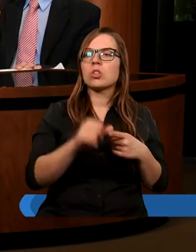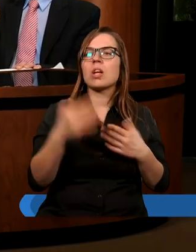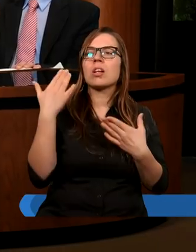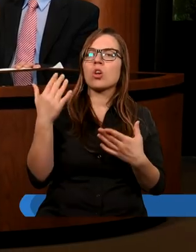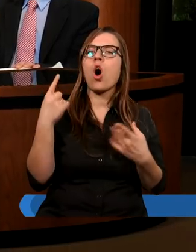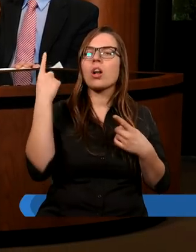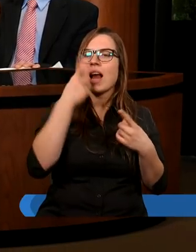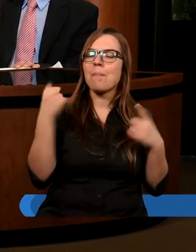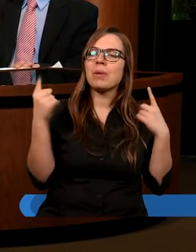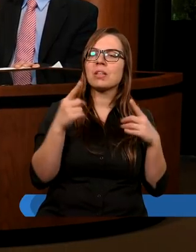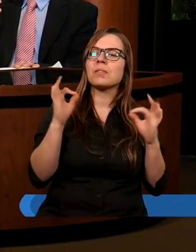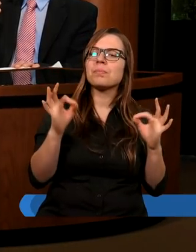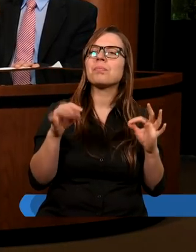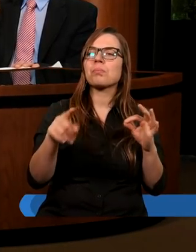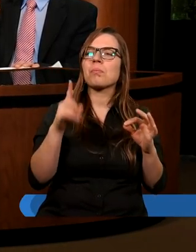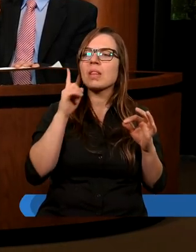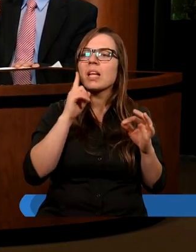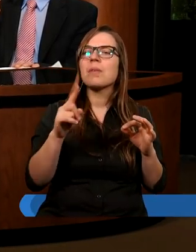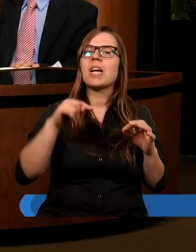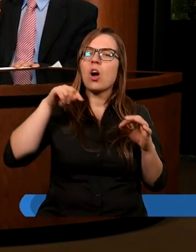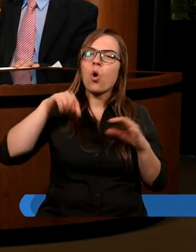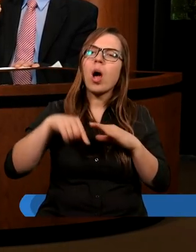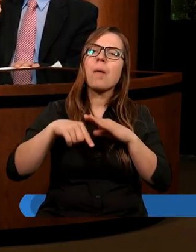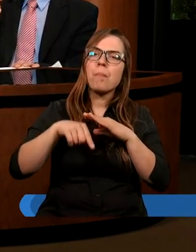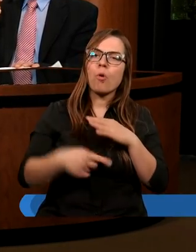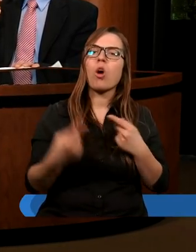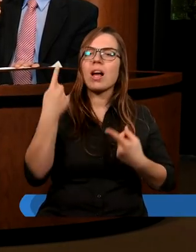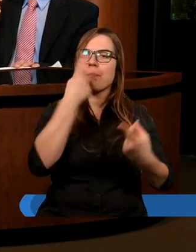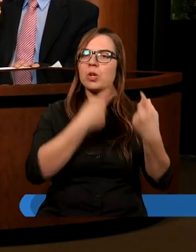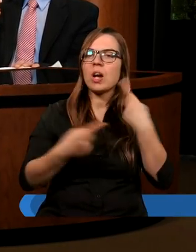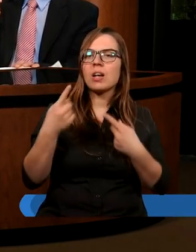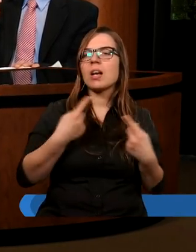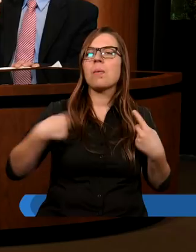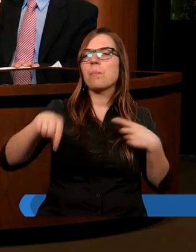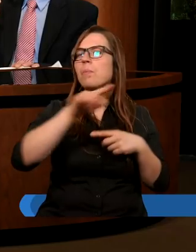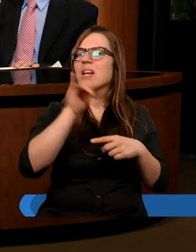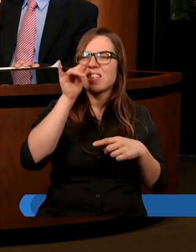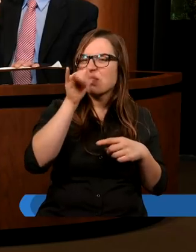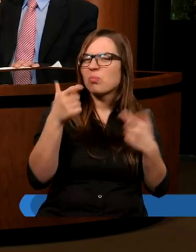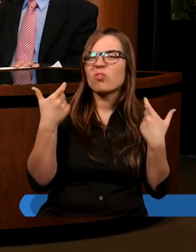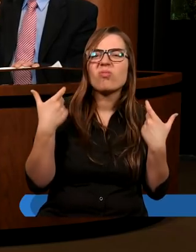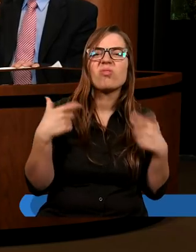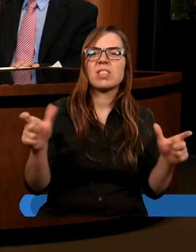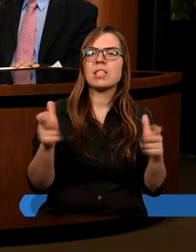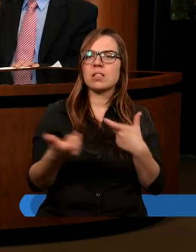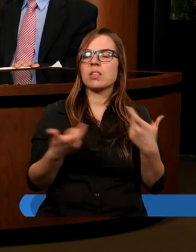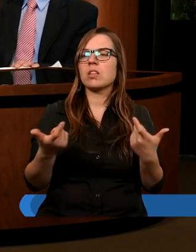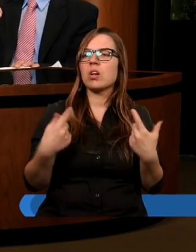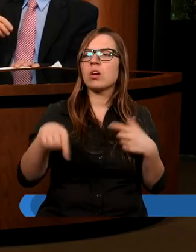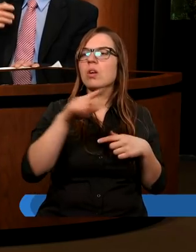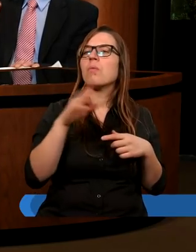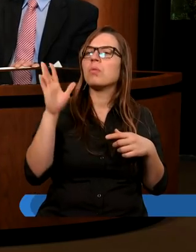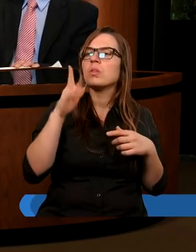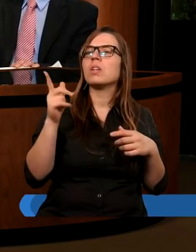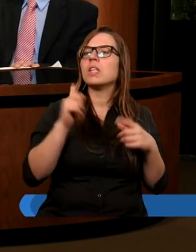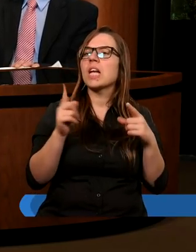godna takiego naprawdę głębokiego przemyślenia. My nie możemy nic, zresztą chyba Pan Bóg by nie